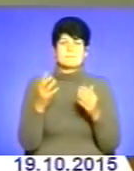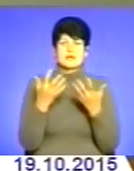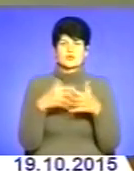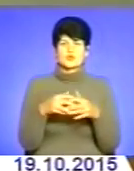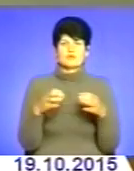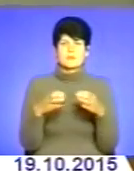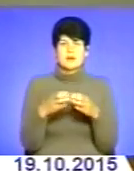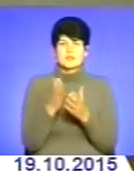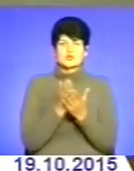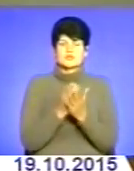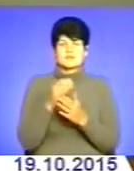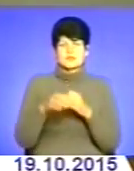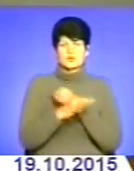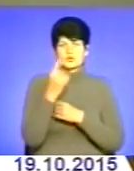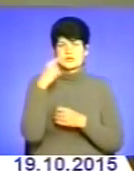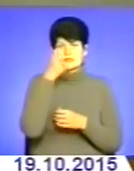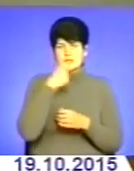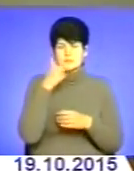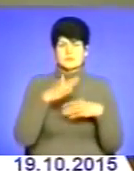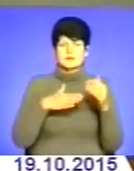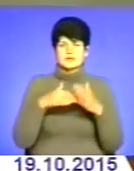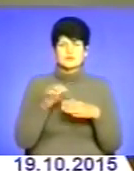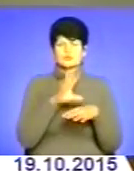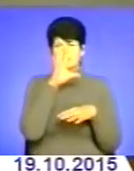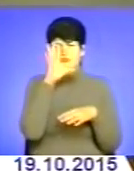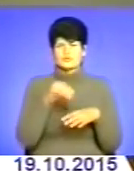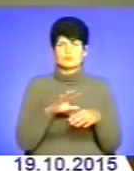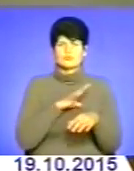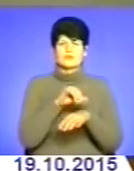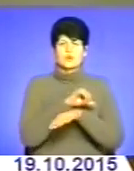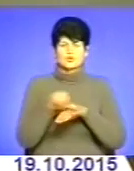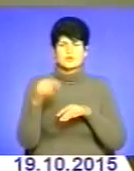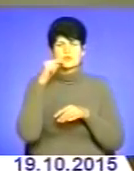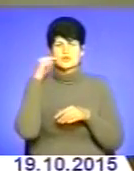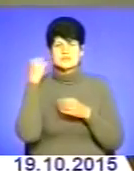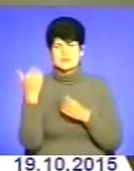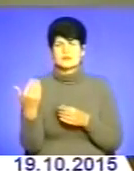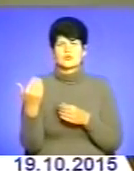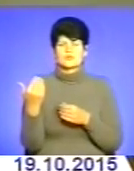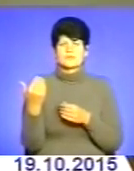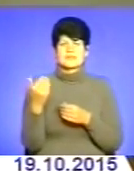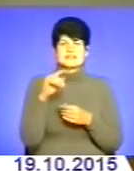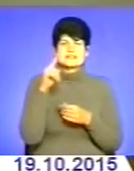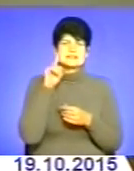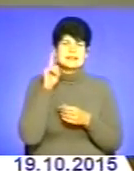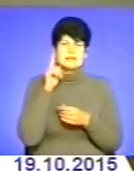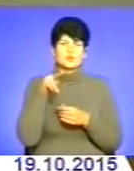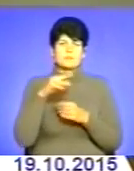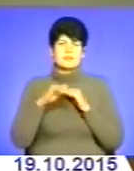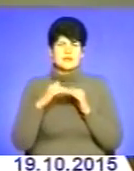майже рік Служба проходила практично по всьому Сході, був на контоні з Росією Зеленопиля, Довжанський,